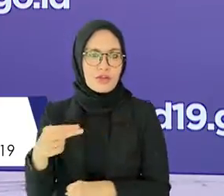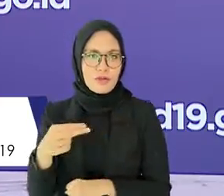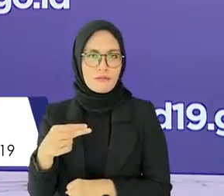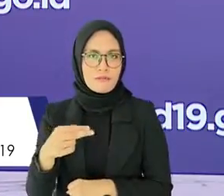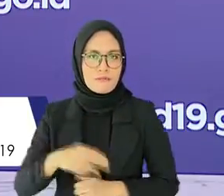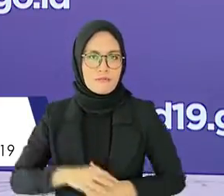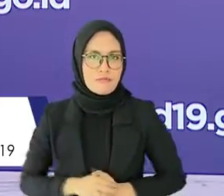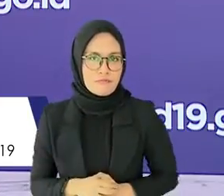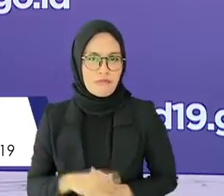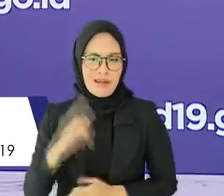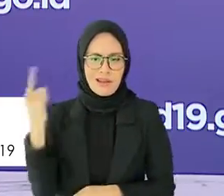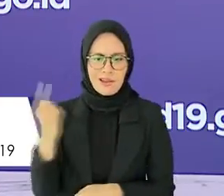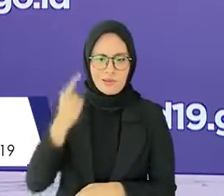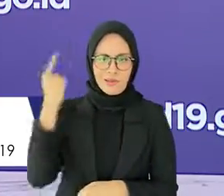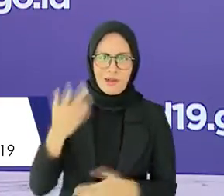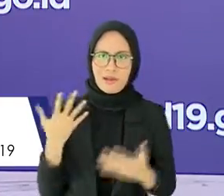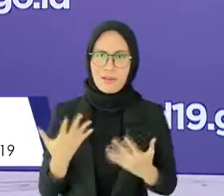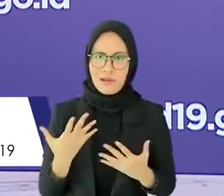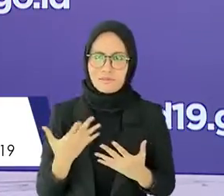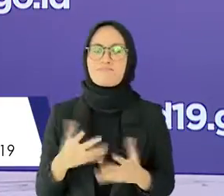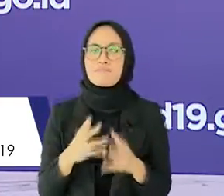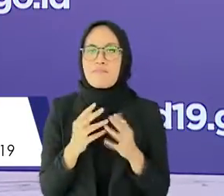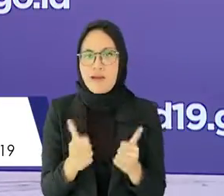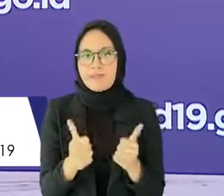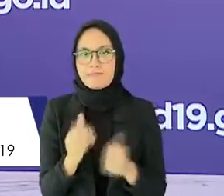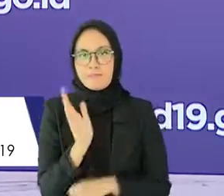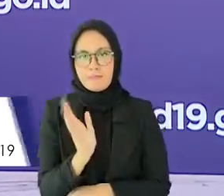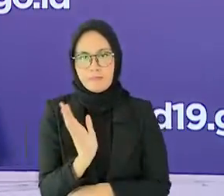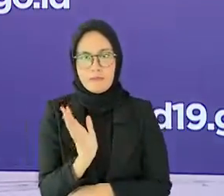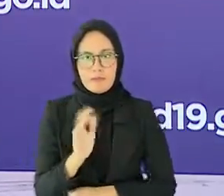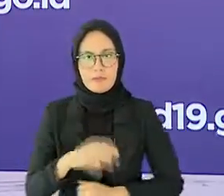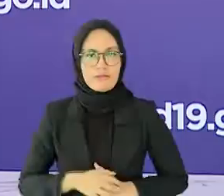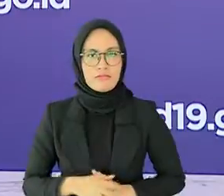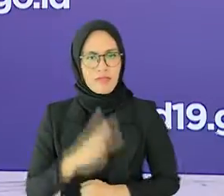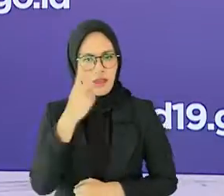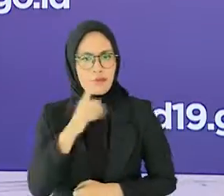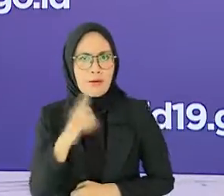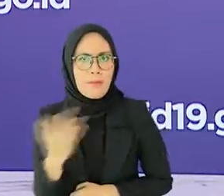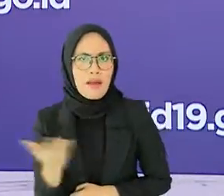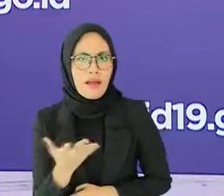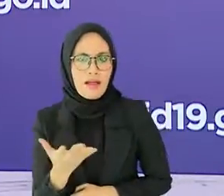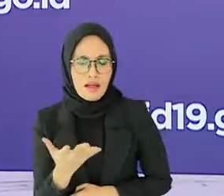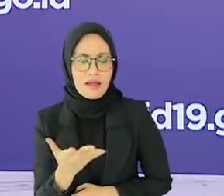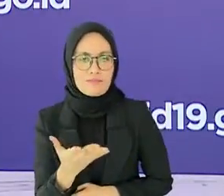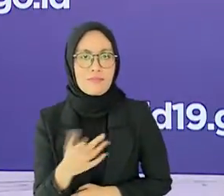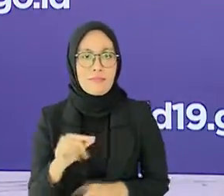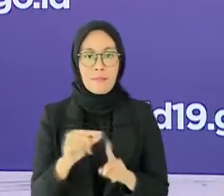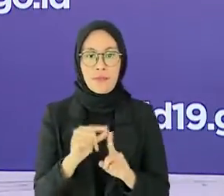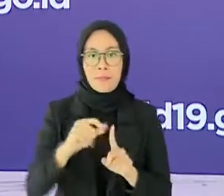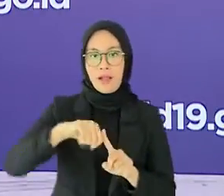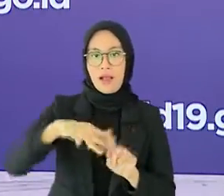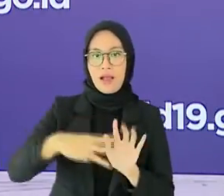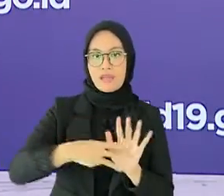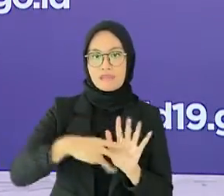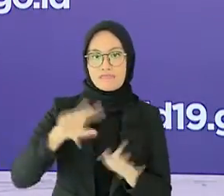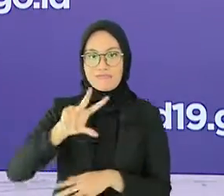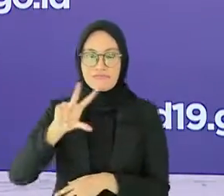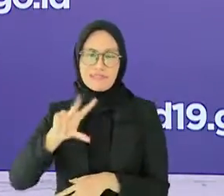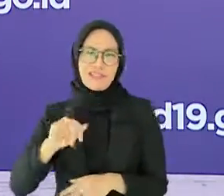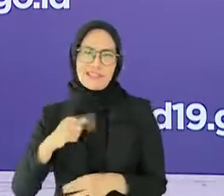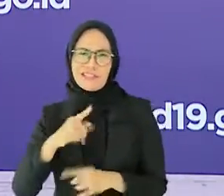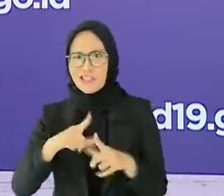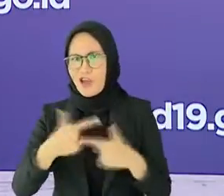-19 di tingkat nasional cukup positif. Hal ini terlihat dari hasil PPKM di Jawa Bali